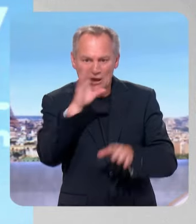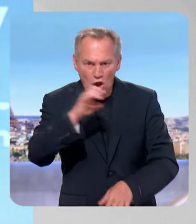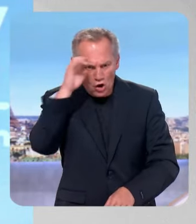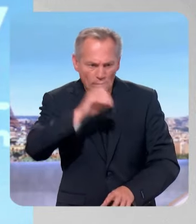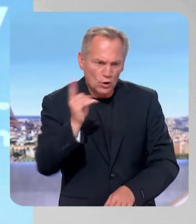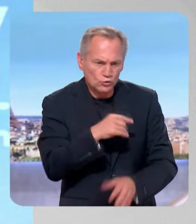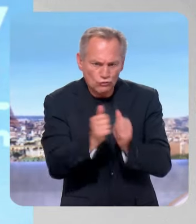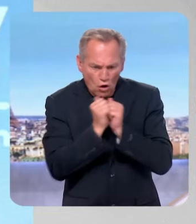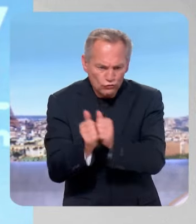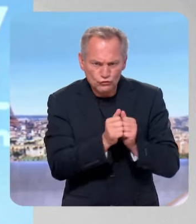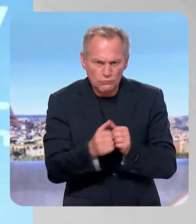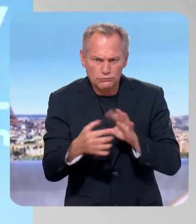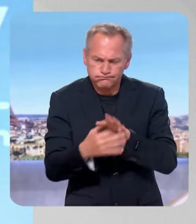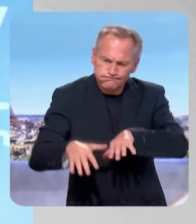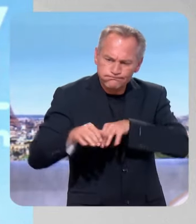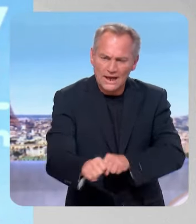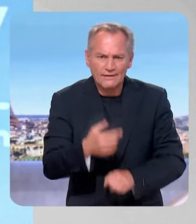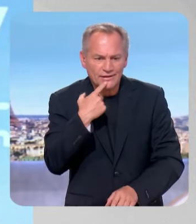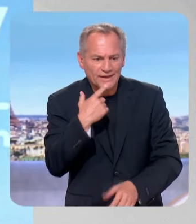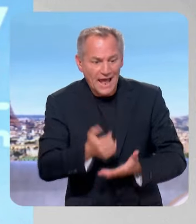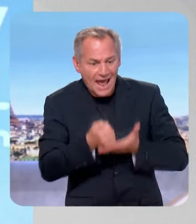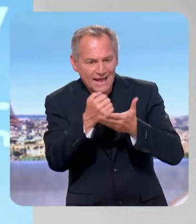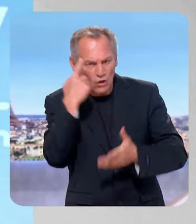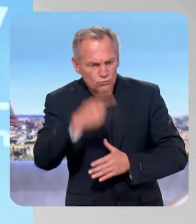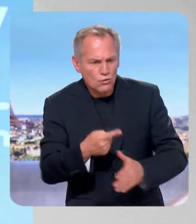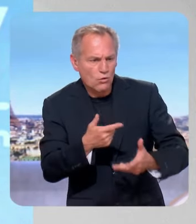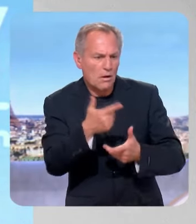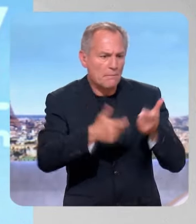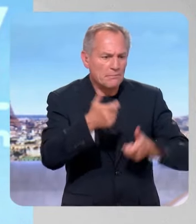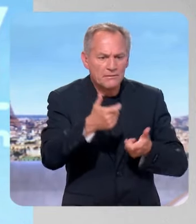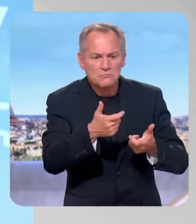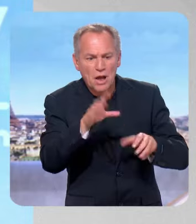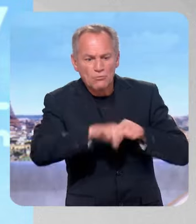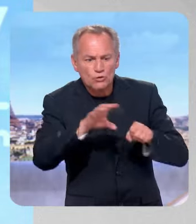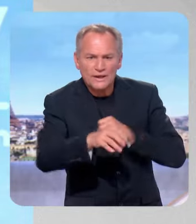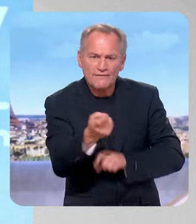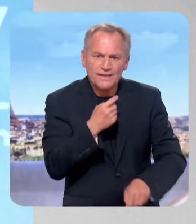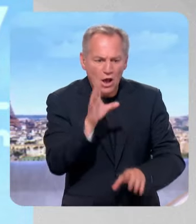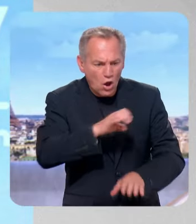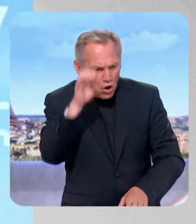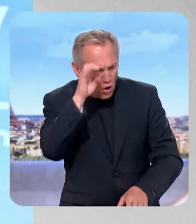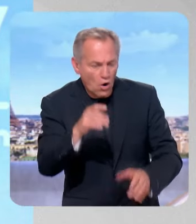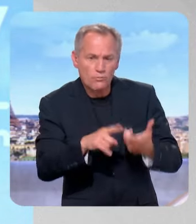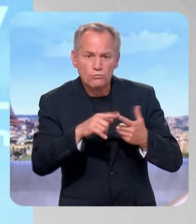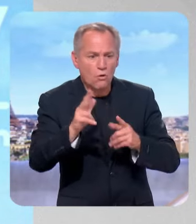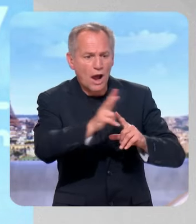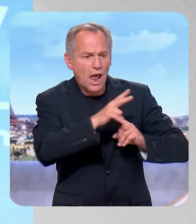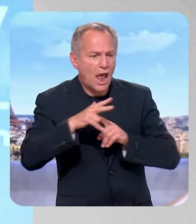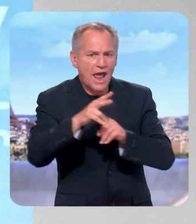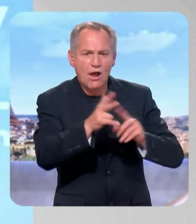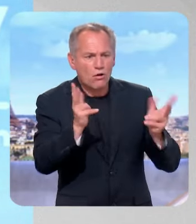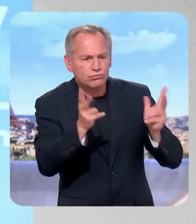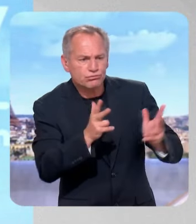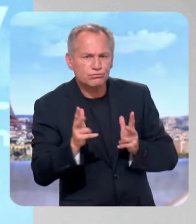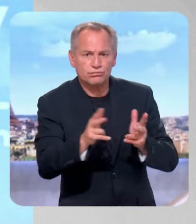va protéger notre marché, réserver nos aides aux produits européens, défendre l'idée d'un contenu européen, par exemple pour les champs éoliens, ce sera 50 ou 60